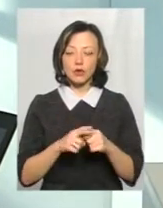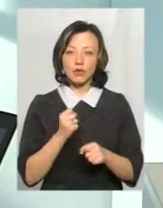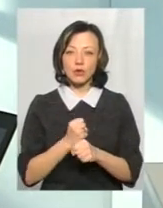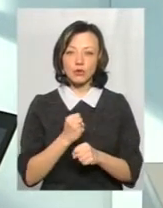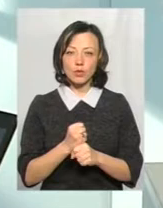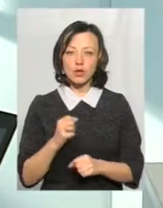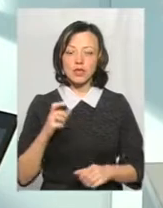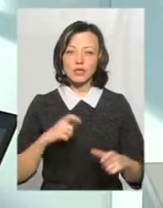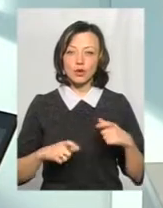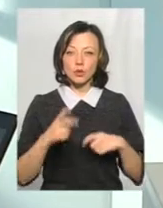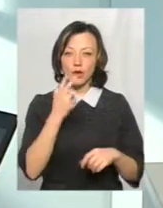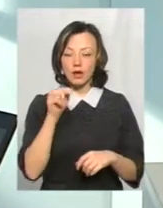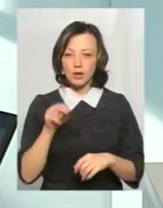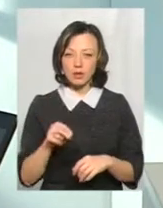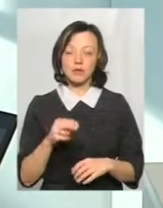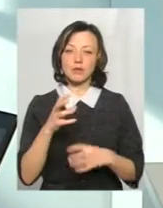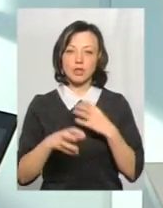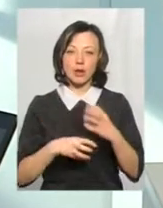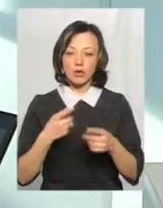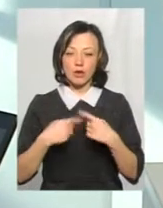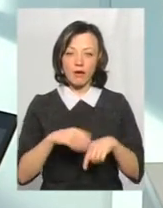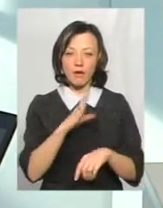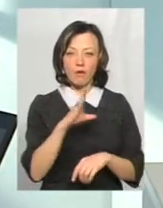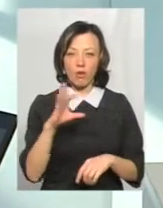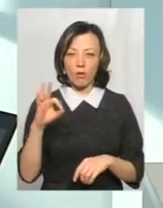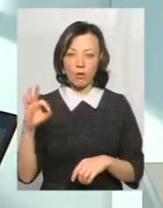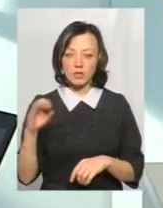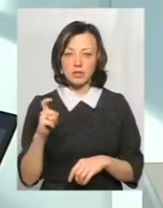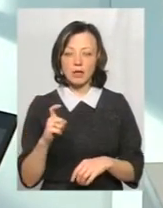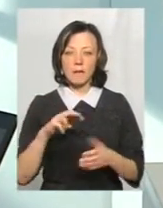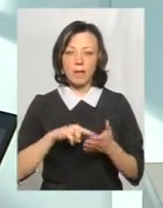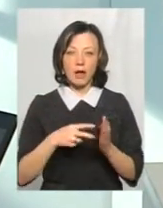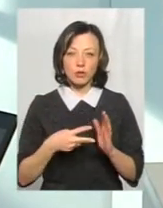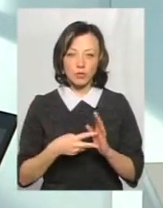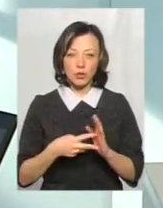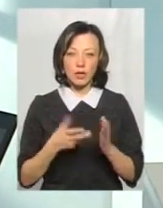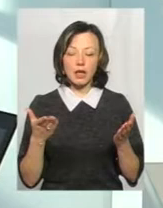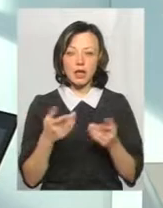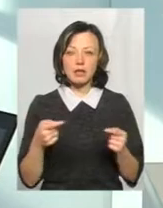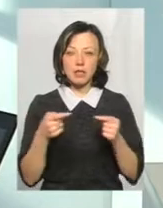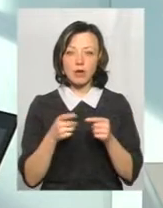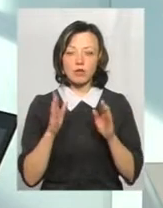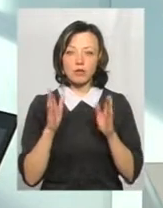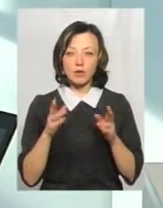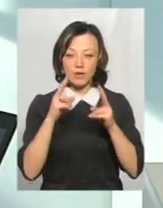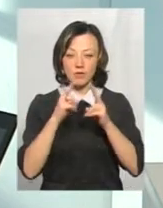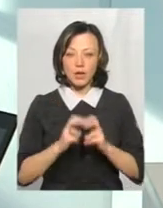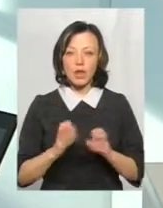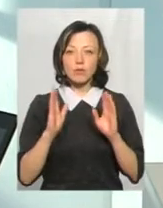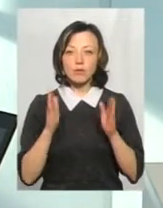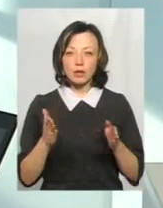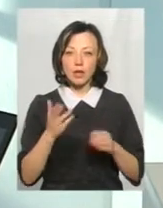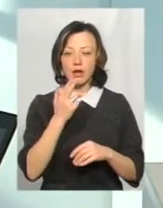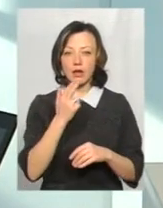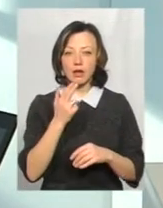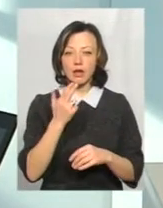організації, Міжнародна Всесвітня організація охорони здоров'я, яка планує, який саме